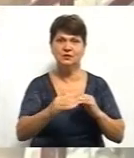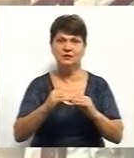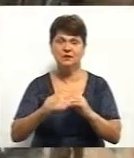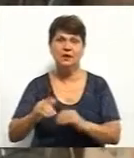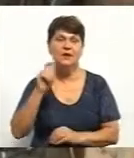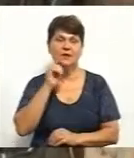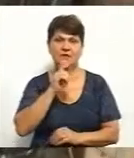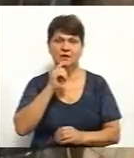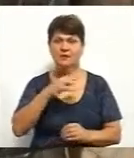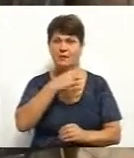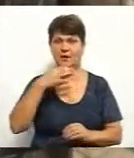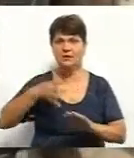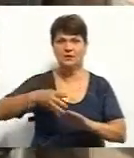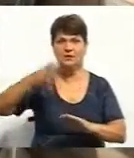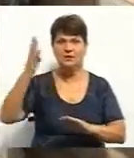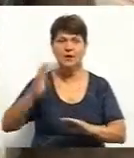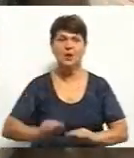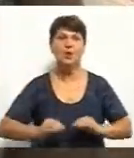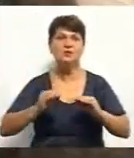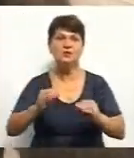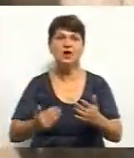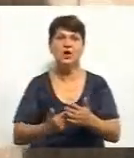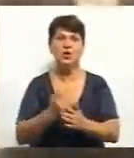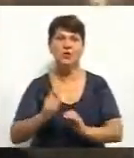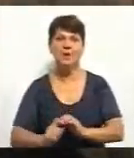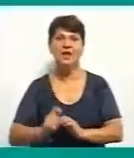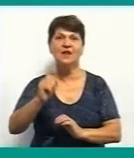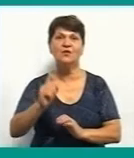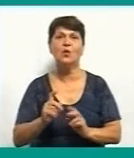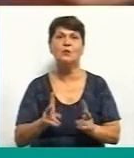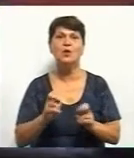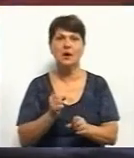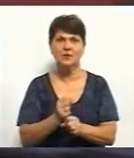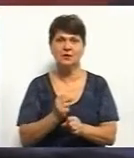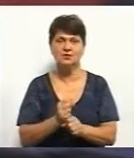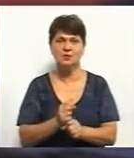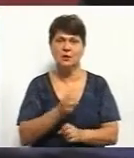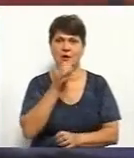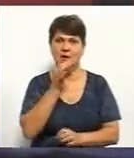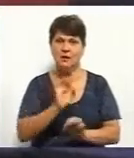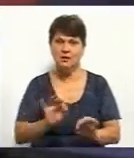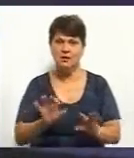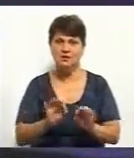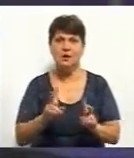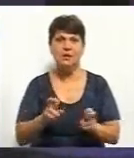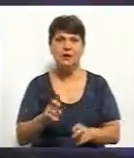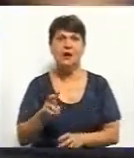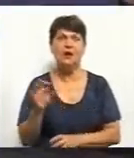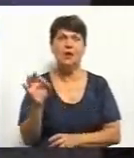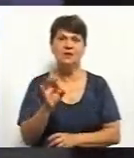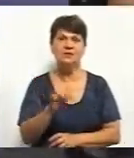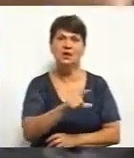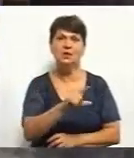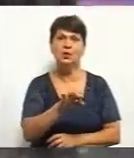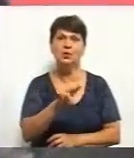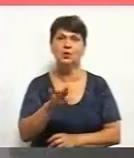встановили підйомну платформу для людей з інвалідністю, як вона працює. Розкажемо, як вінничанин Олександр Гуторянський готується